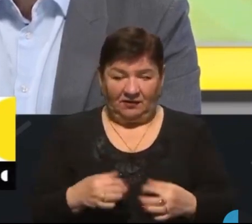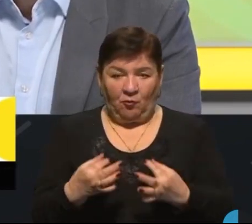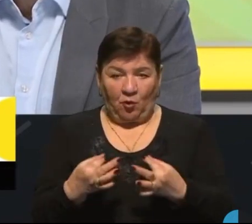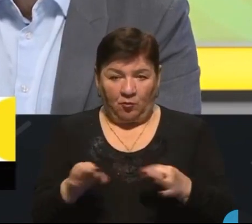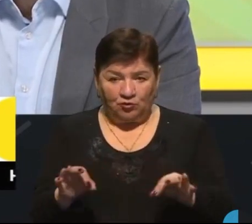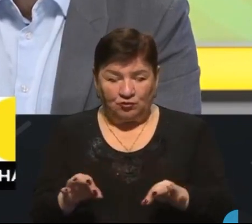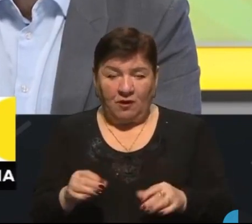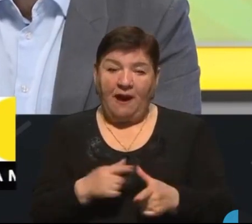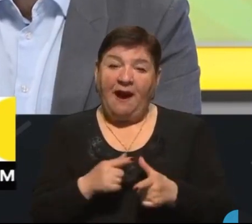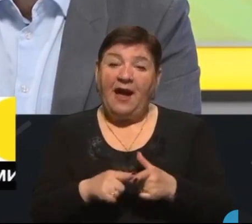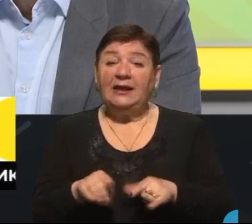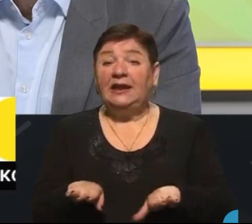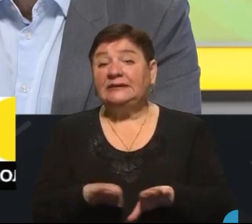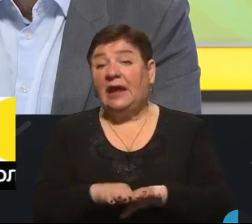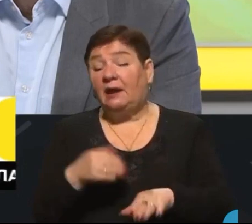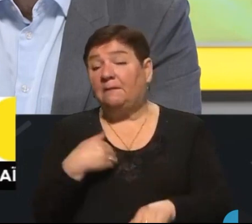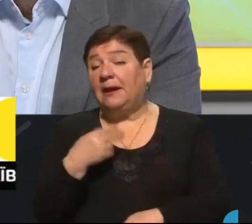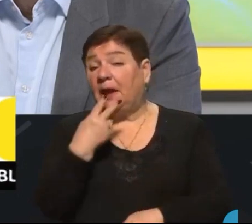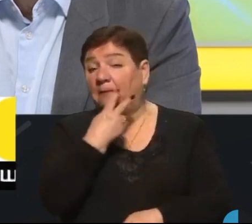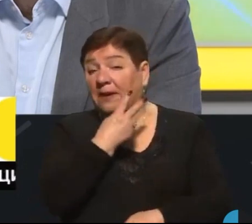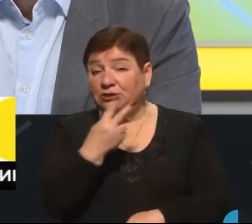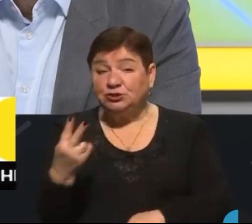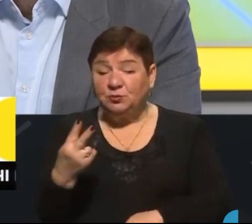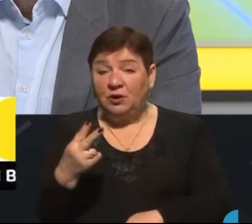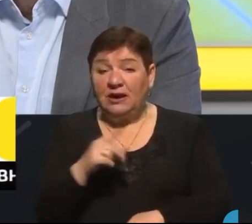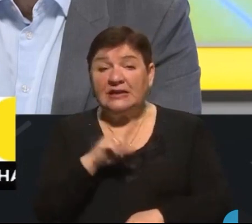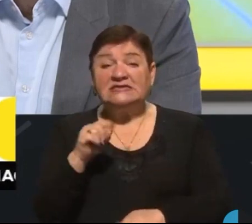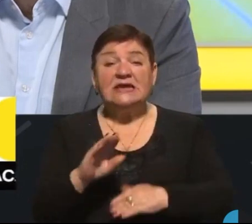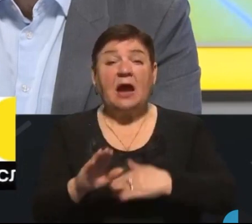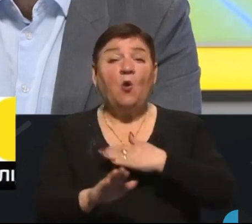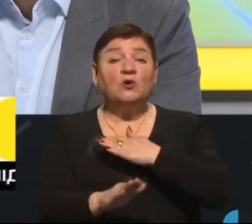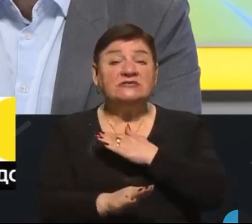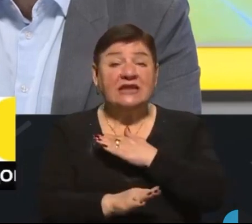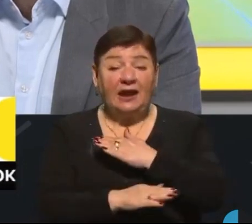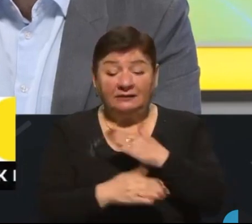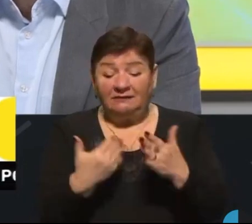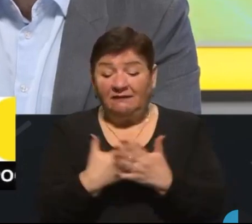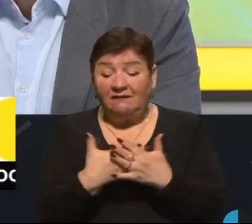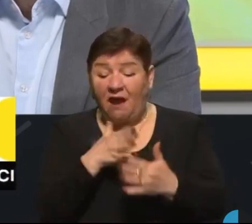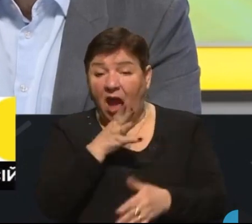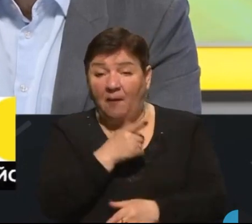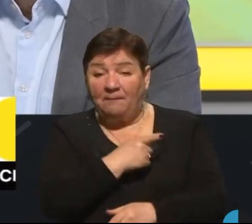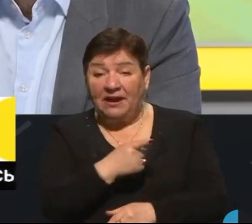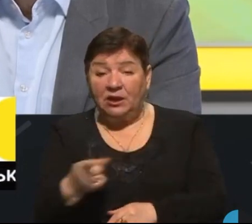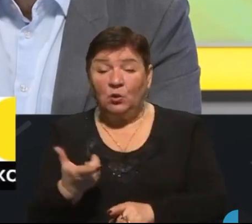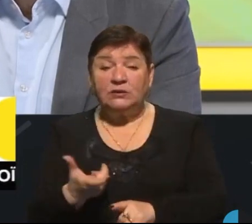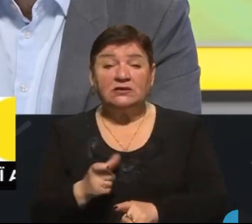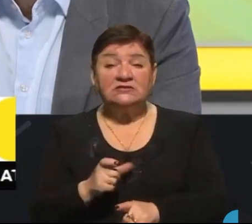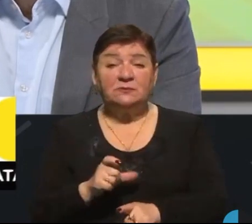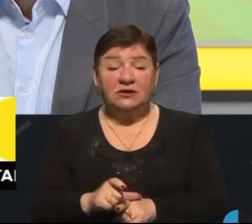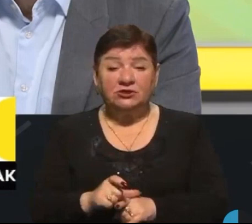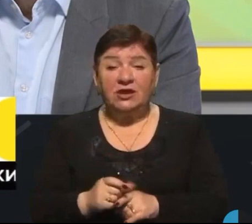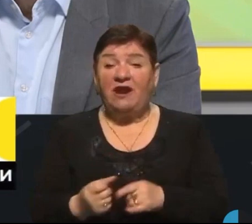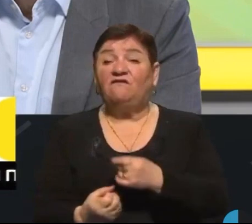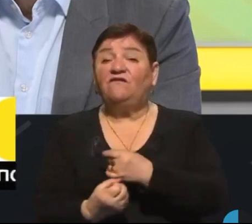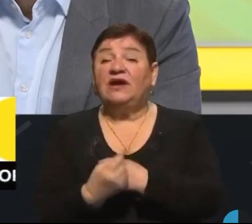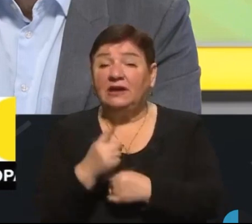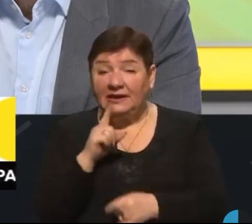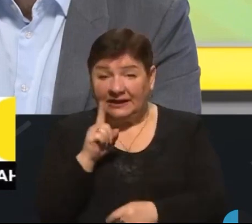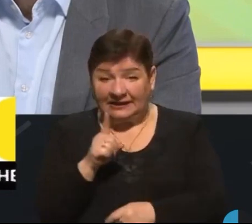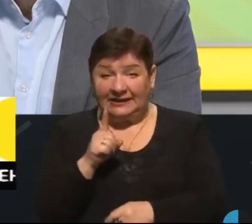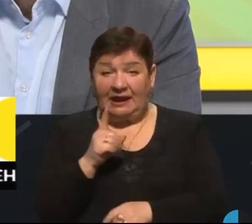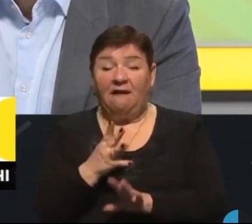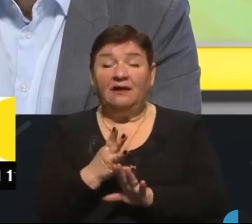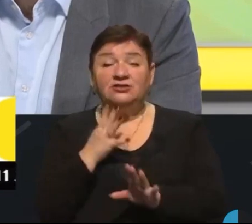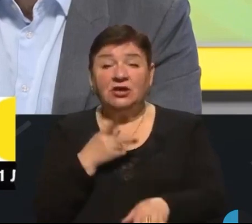Але, так, ми бачимо за останній, вже певний період збільшення чи виникнення навіть черг,